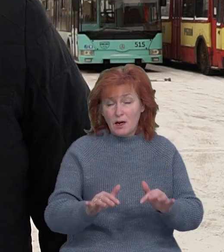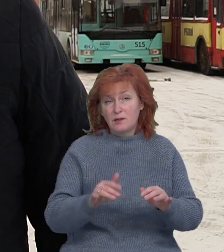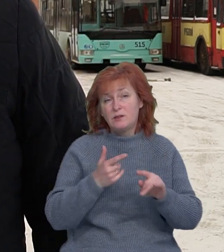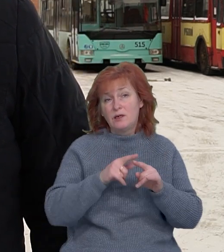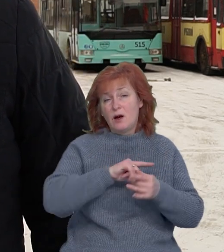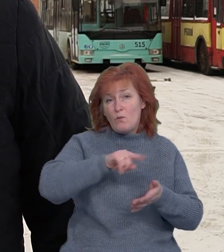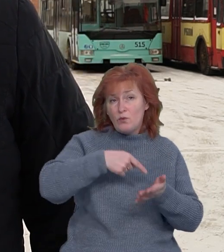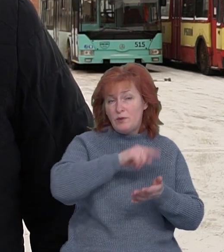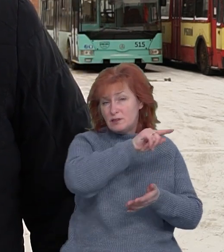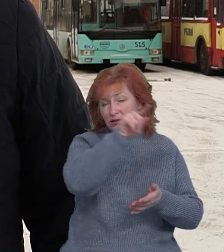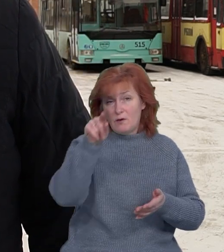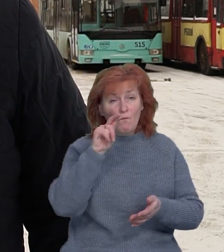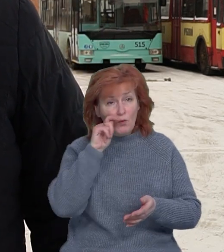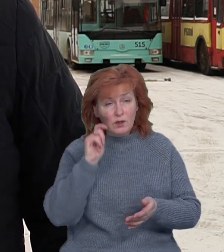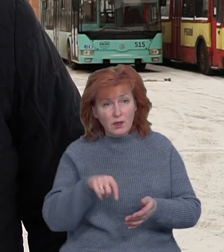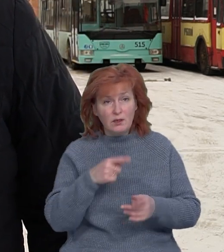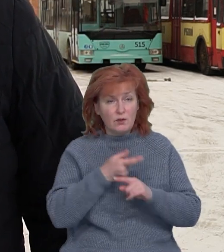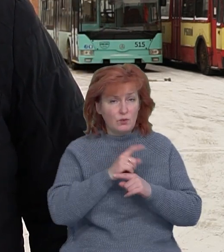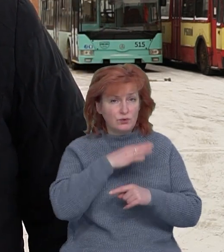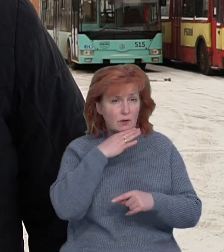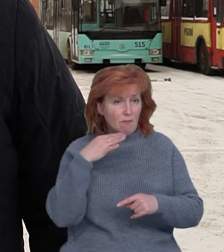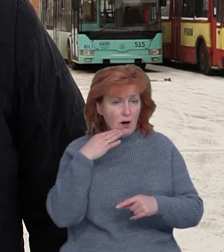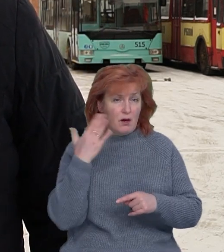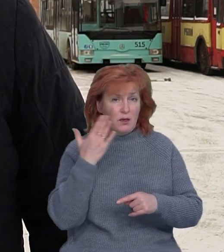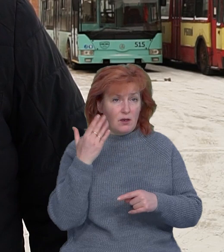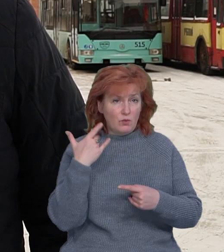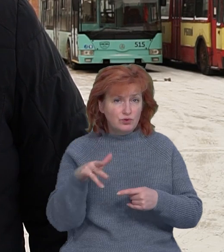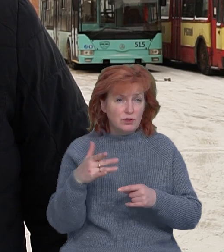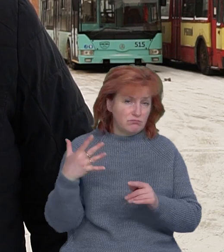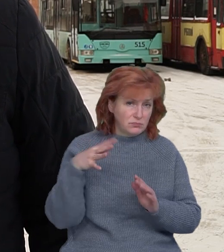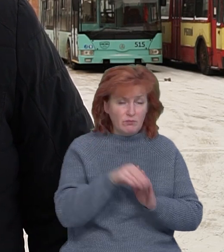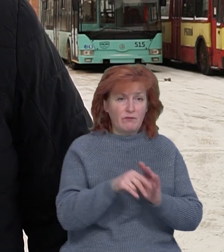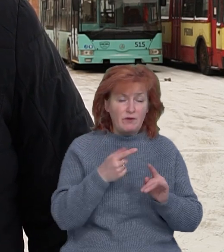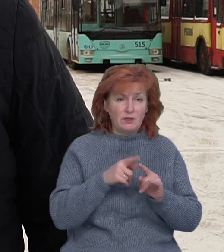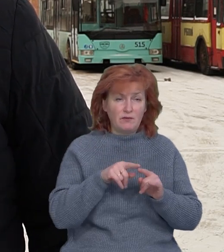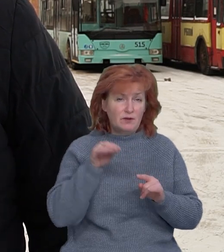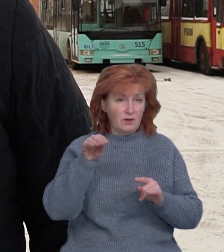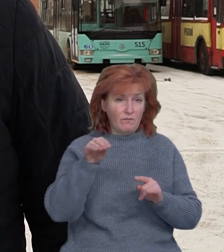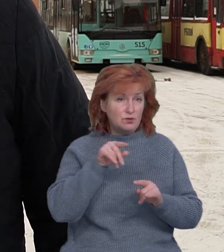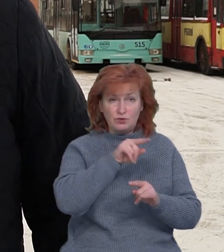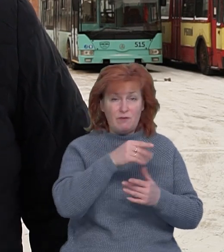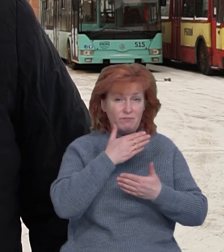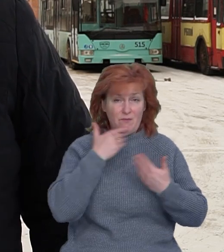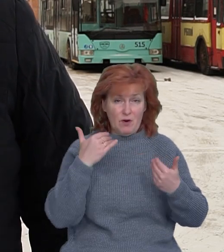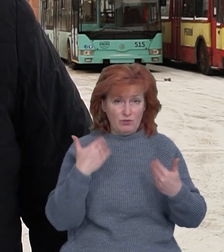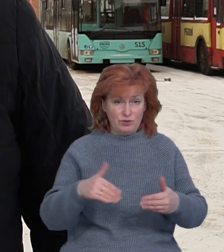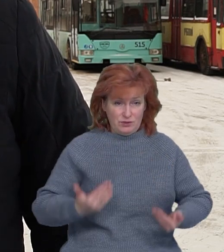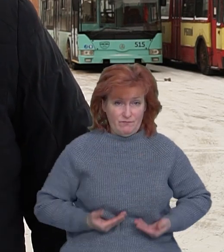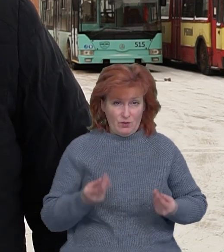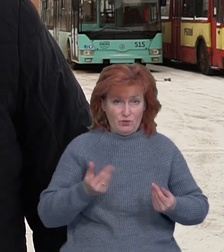України, дуже багато міст вже в Україні, які запровадили електронний квиток, там взагалі відсутня готівка. Це